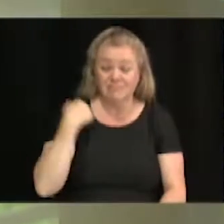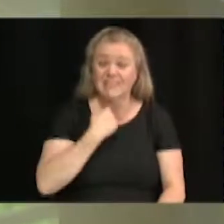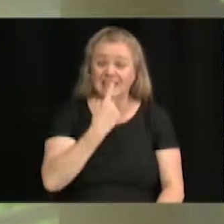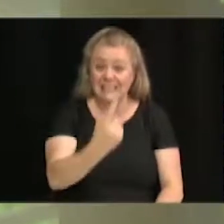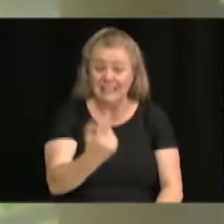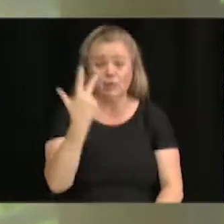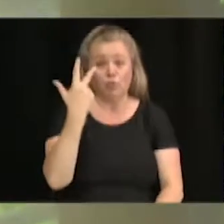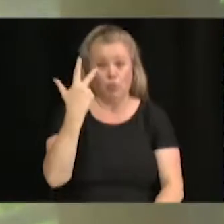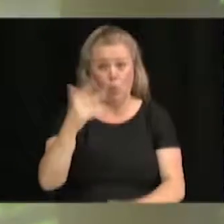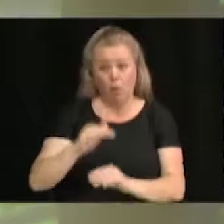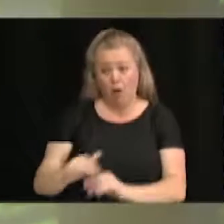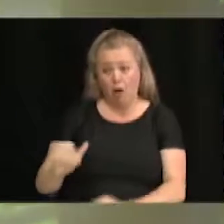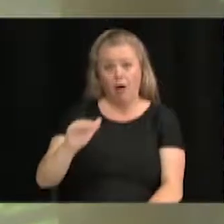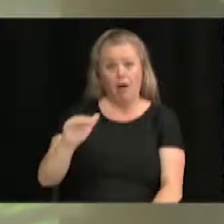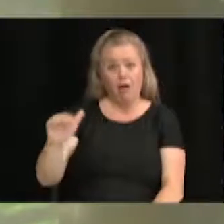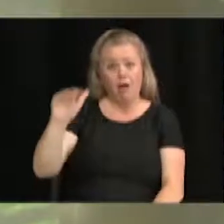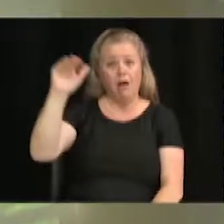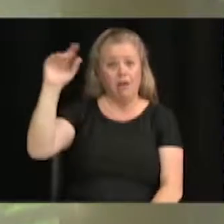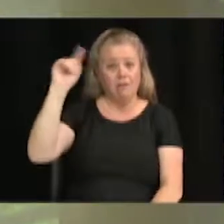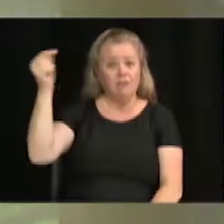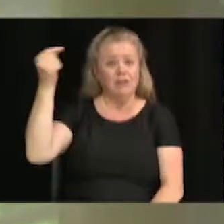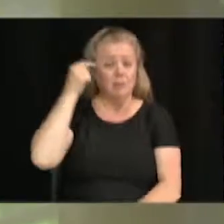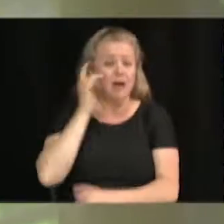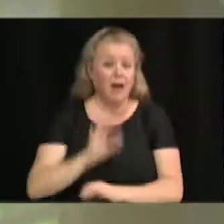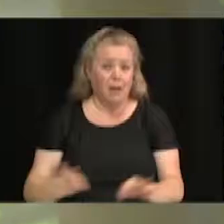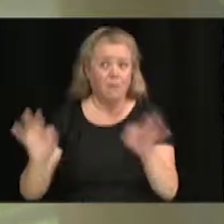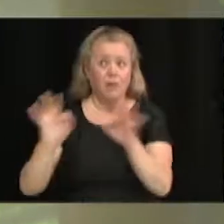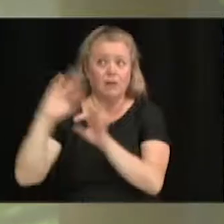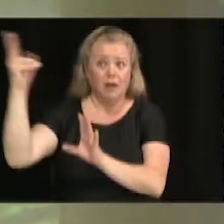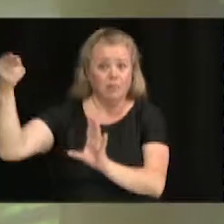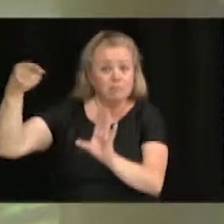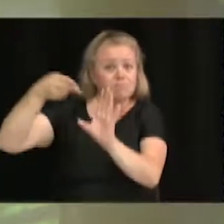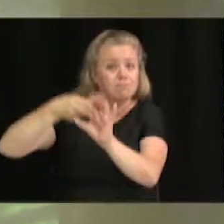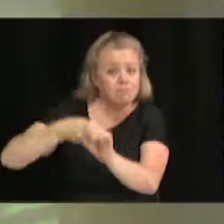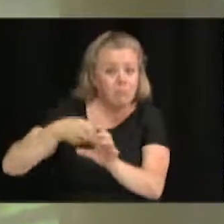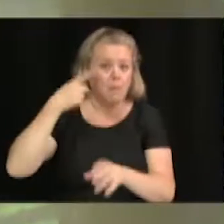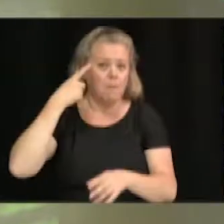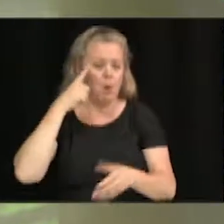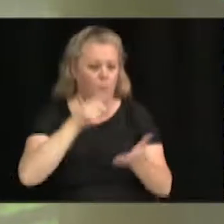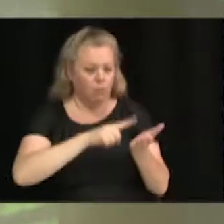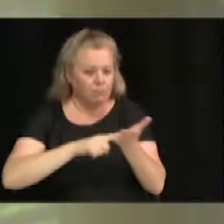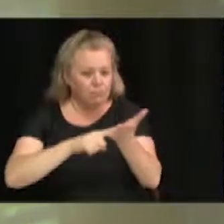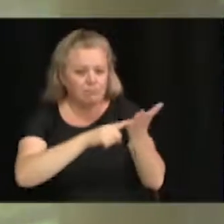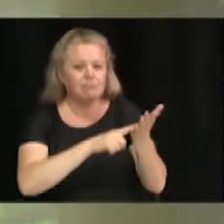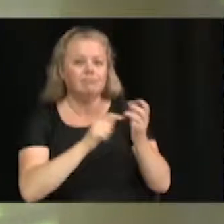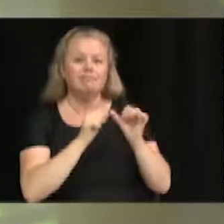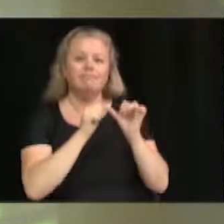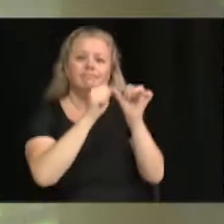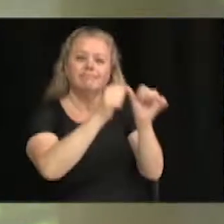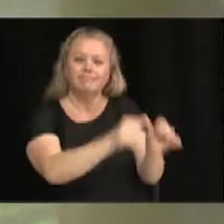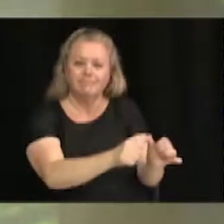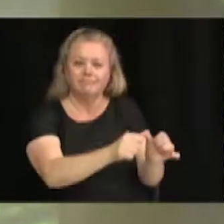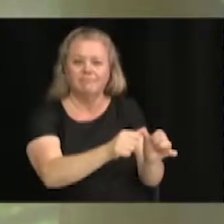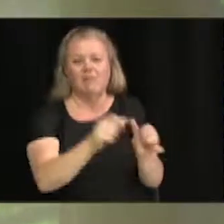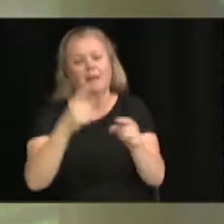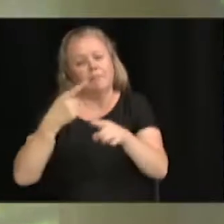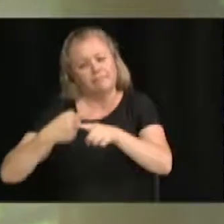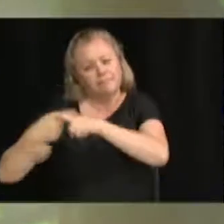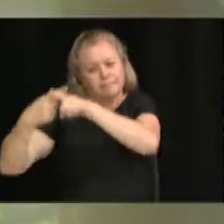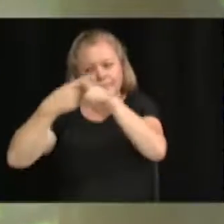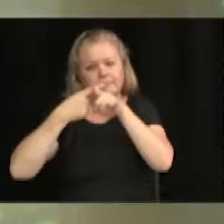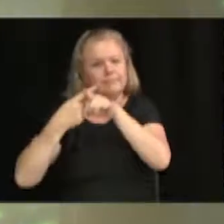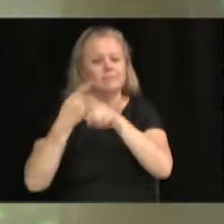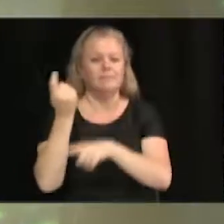partager la responsabilité des coûts de ces travaux pour assurer la pérennité de l'eau potable